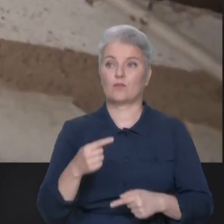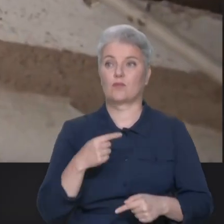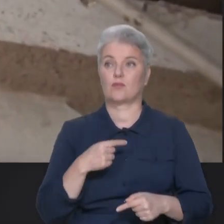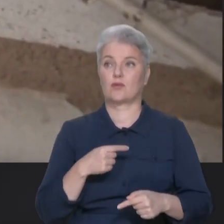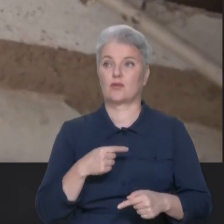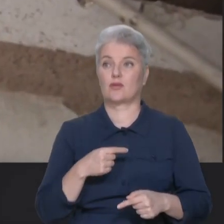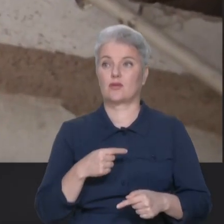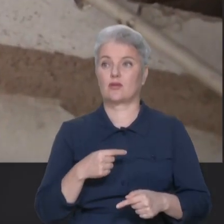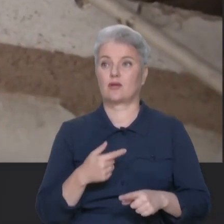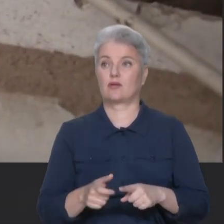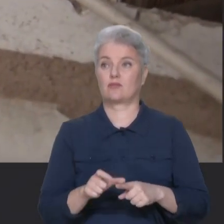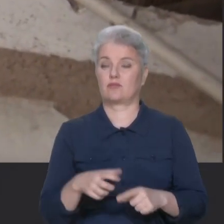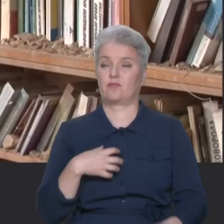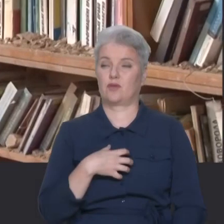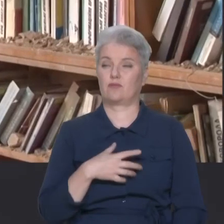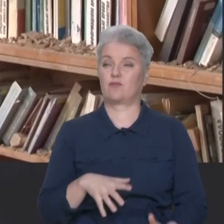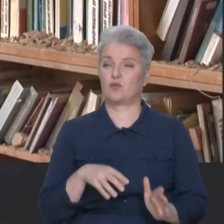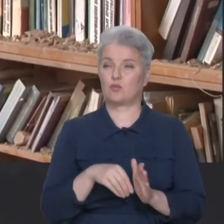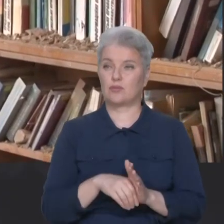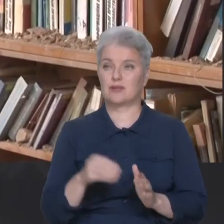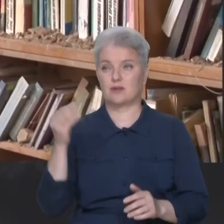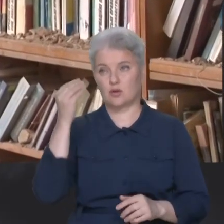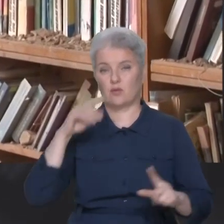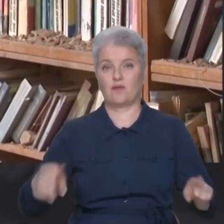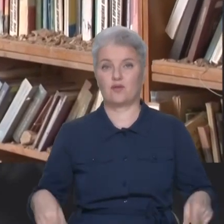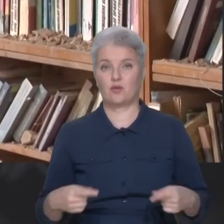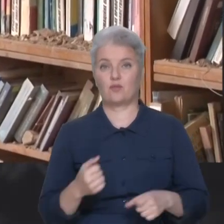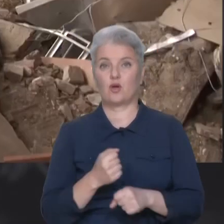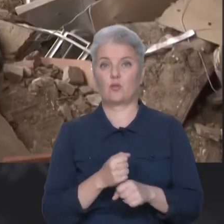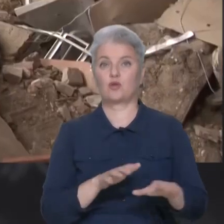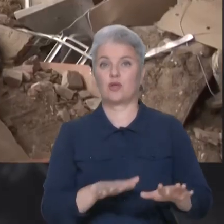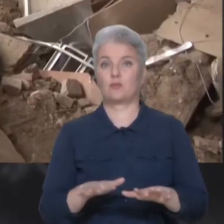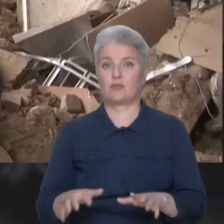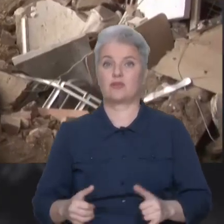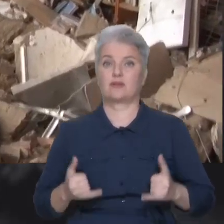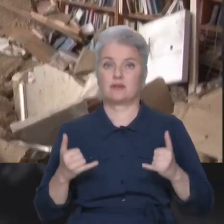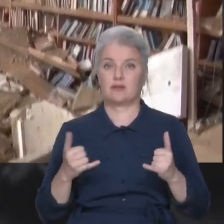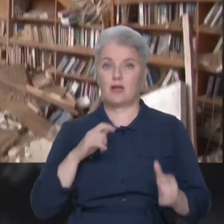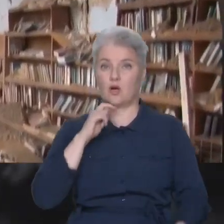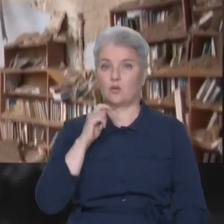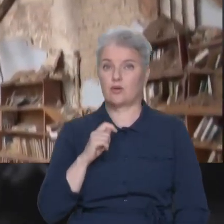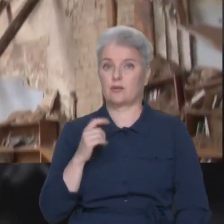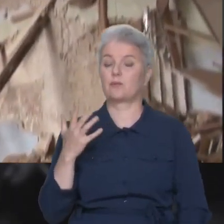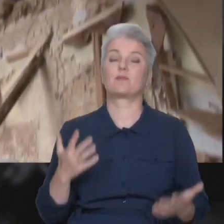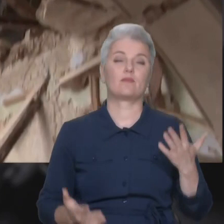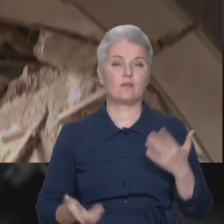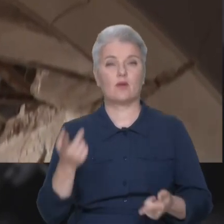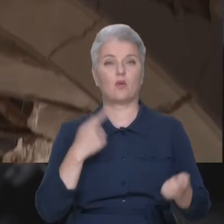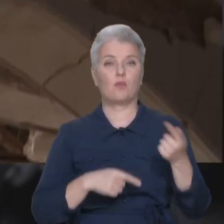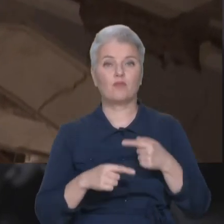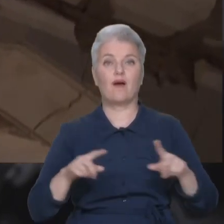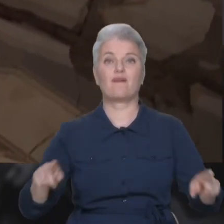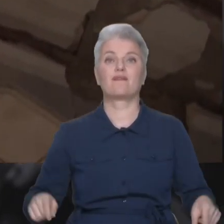Це надзвичайно важливо, в тому числі і з точки зору відновлення робочих місць для України. Якщо повернутися до